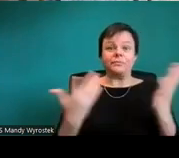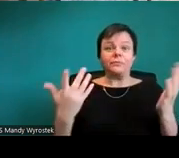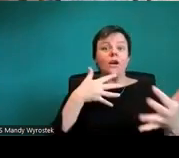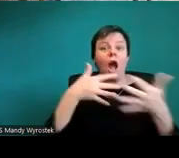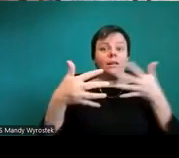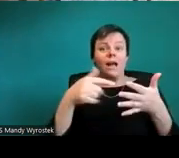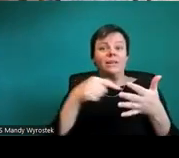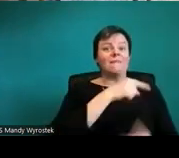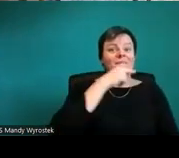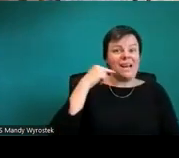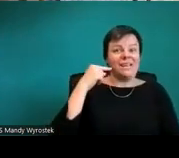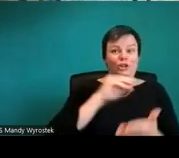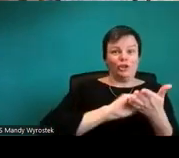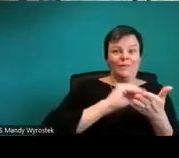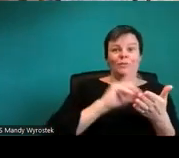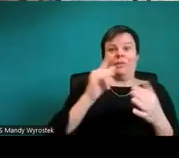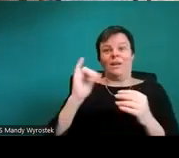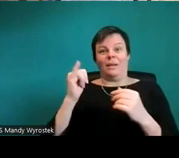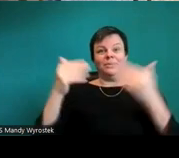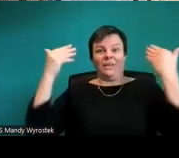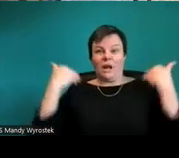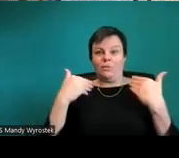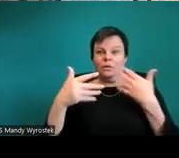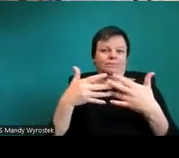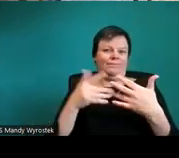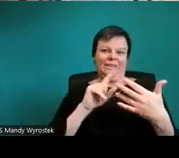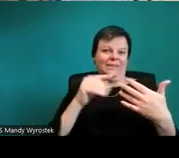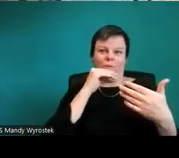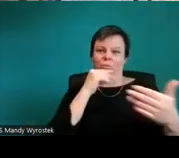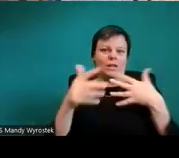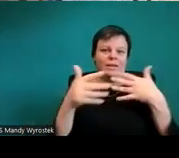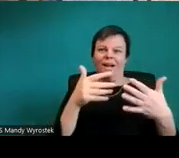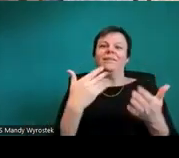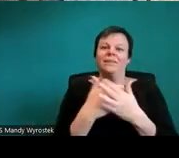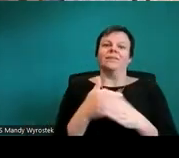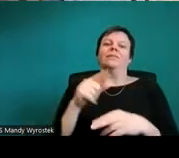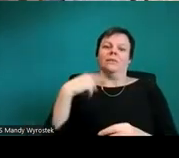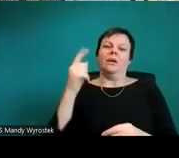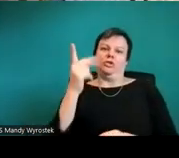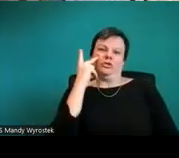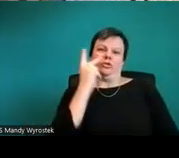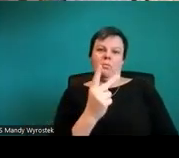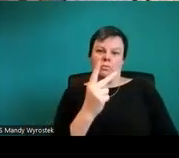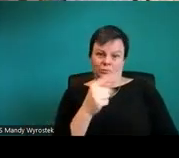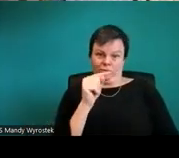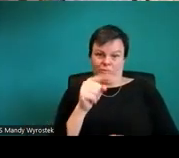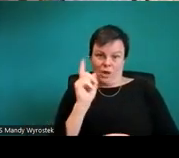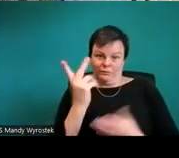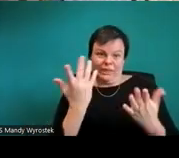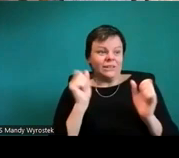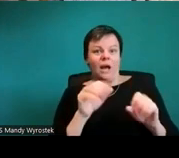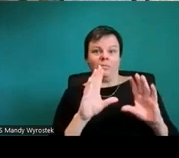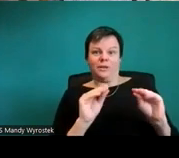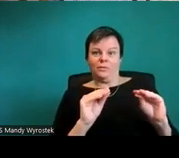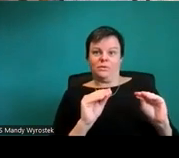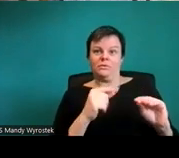eignet, ist so schwarz auf weiß. Oder auch, so was wäre auch gut mit blau auf weiß oder weiß auf